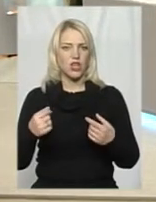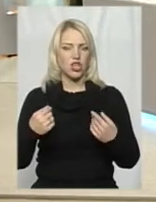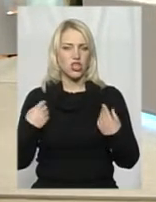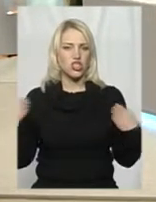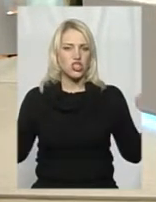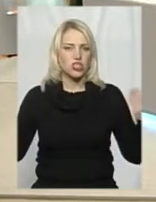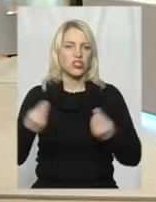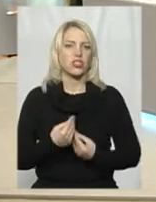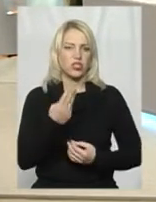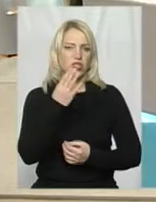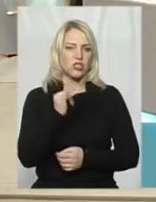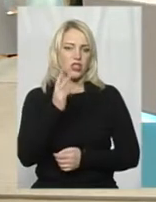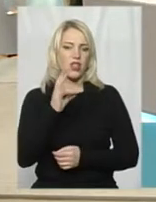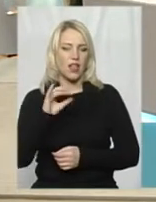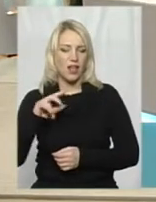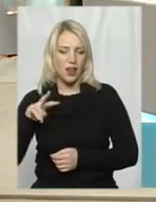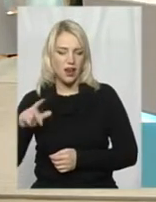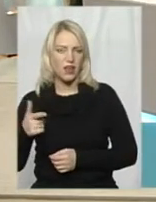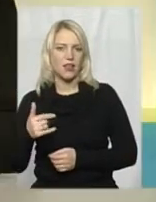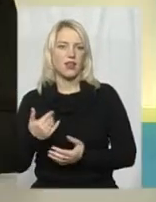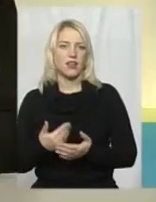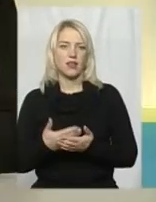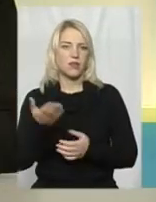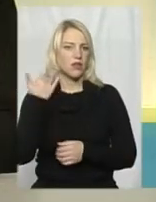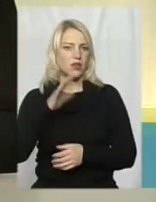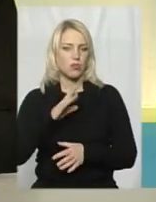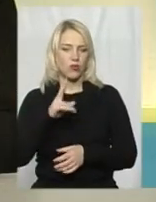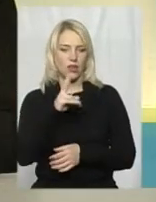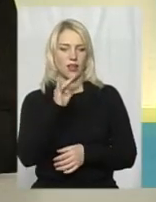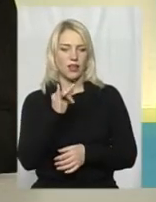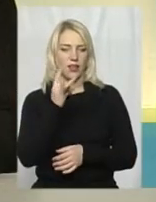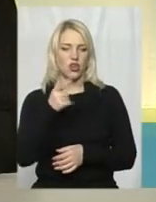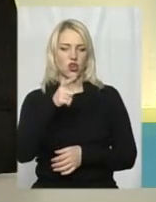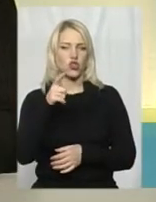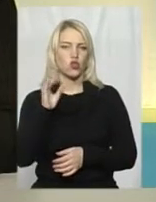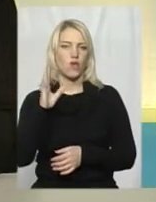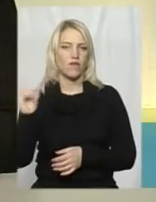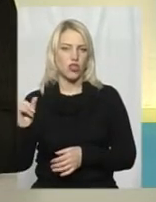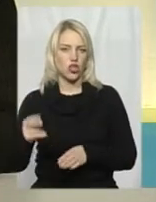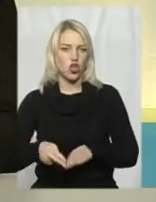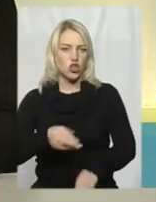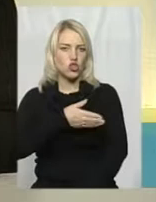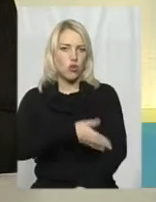доводиться. Тоді кирзових чобіт, наприклад, не було. Ну, такі от деталі,